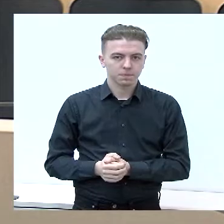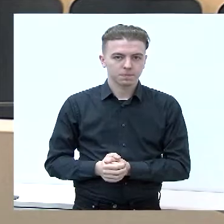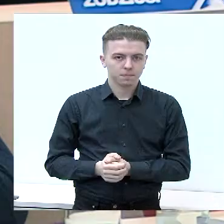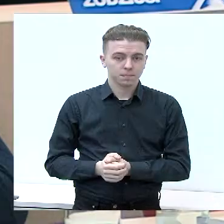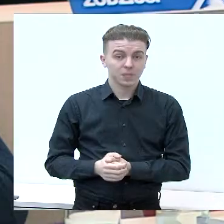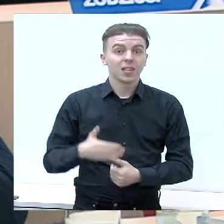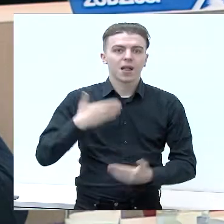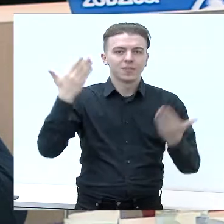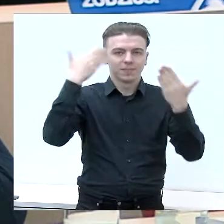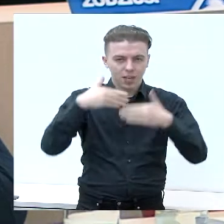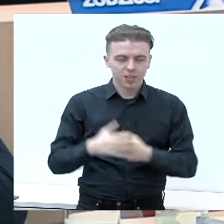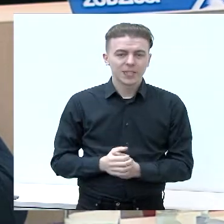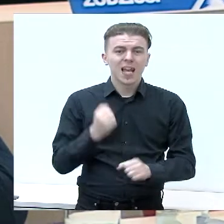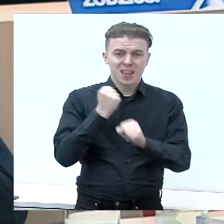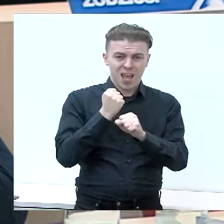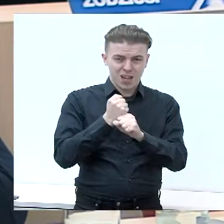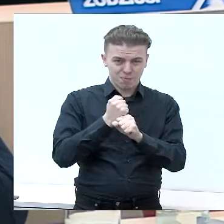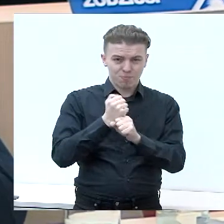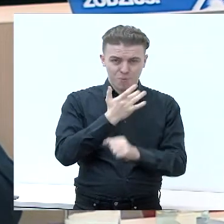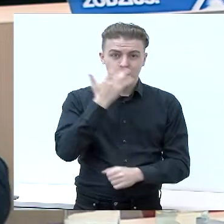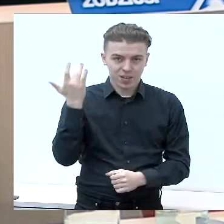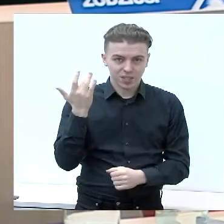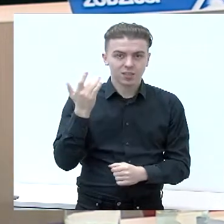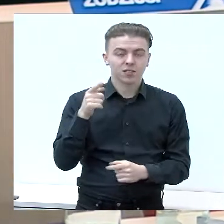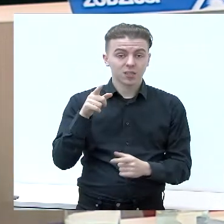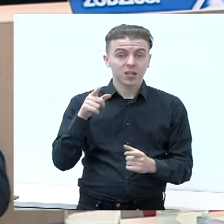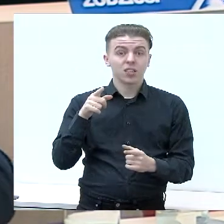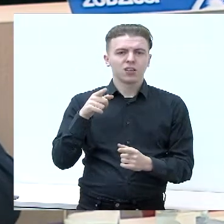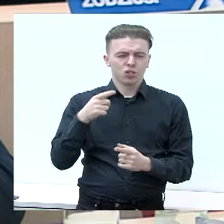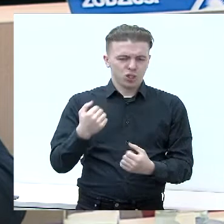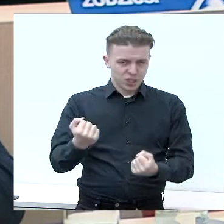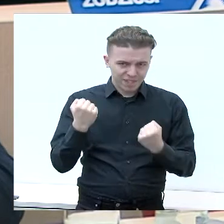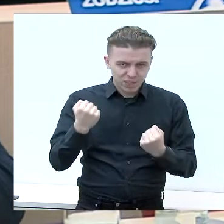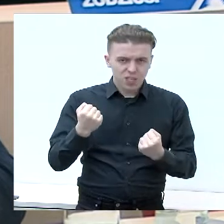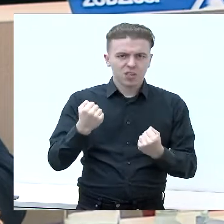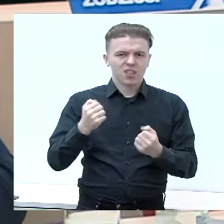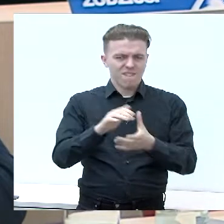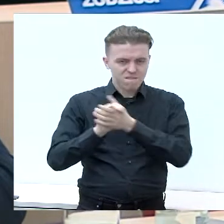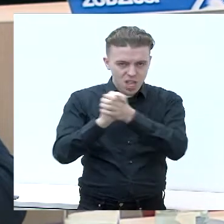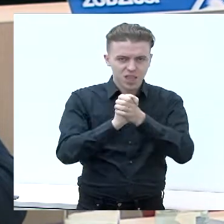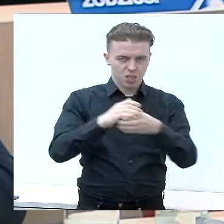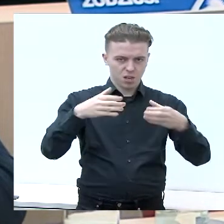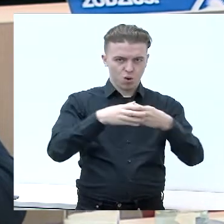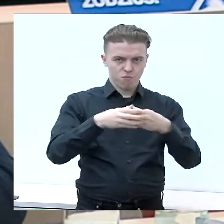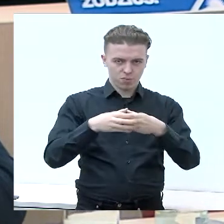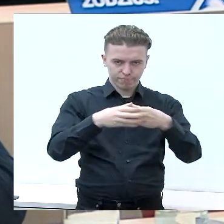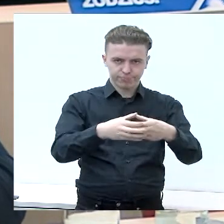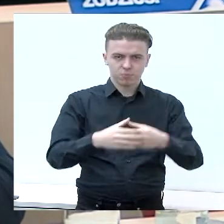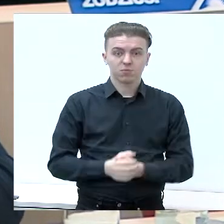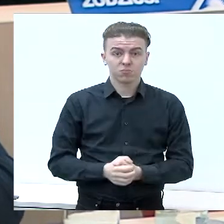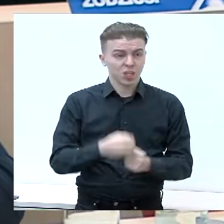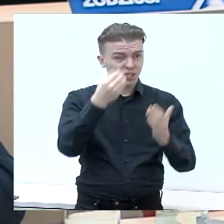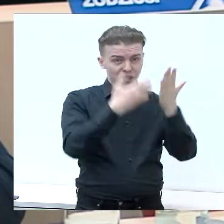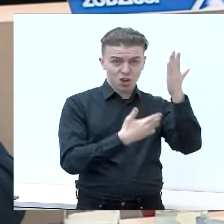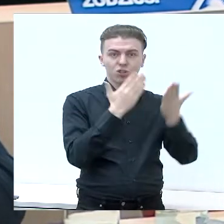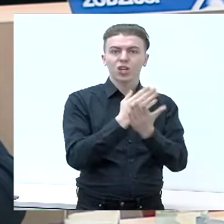Labas vakaras. Darbo partijos kalvarijos skyrius įrinkimus eina sutvirtą, vieningą ir ištekimą komandą. Mūsų sąrašą sudaro